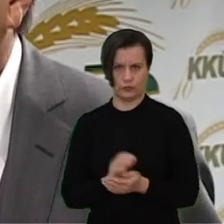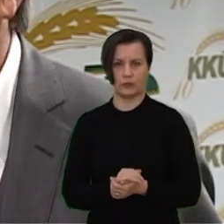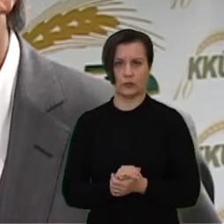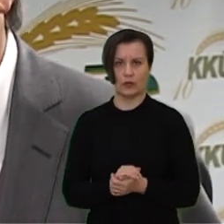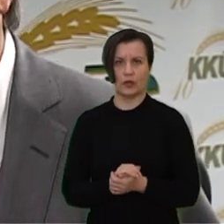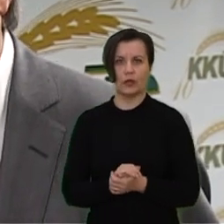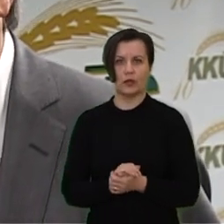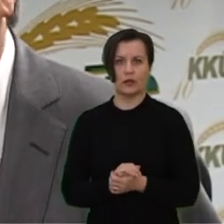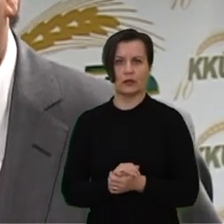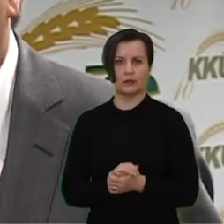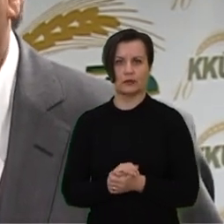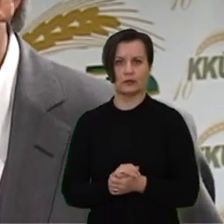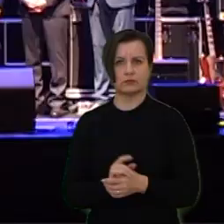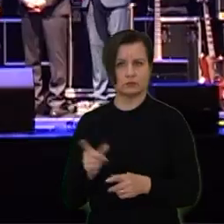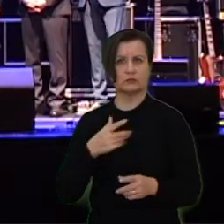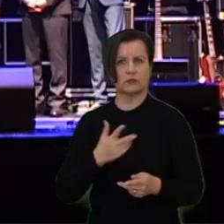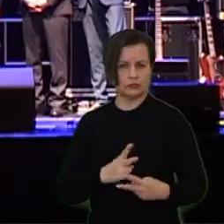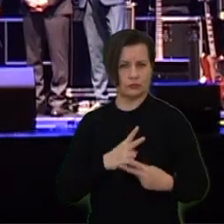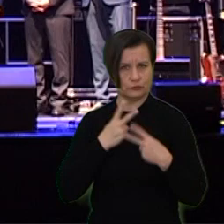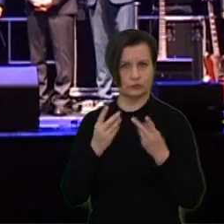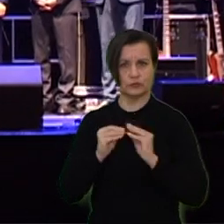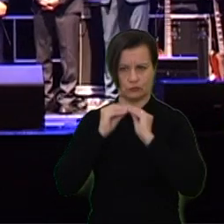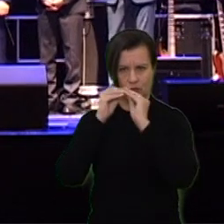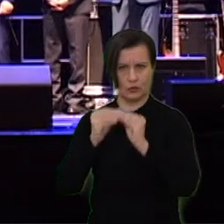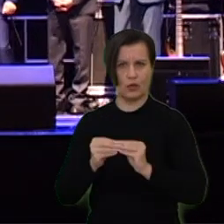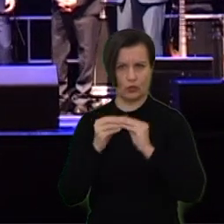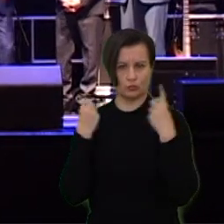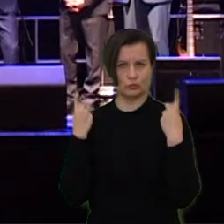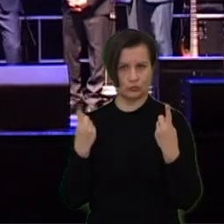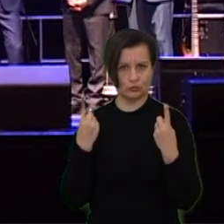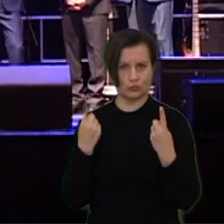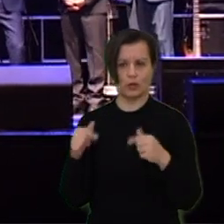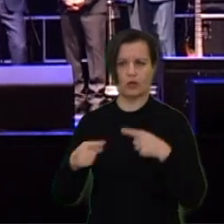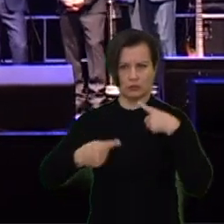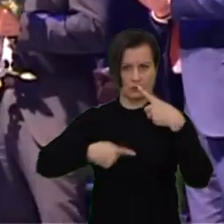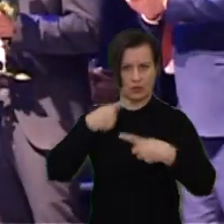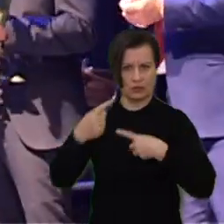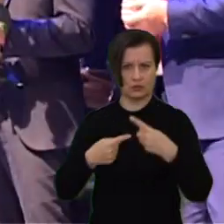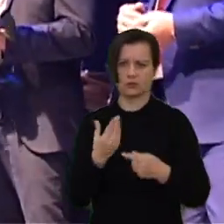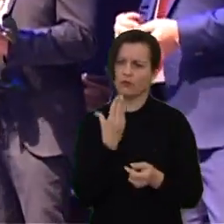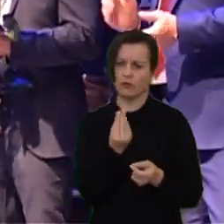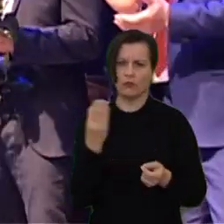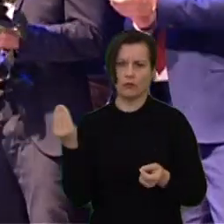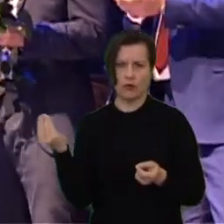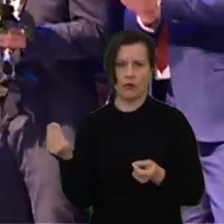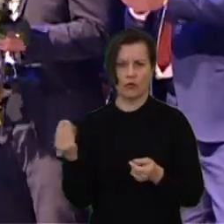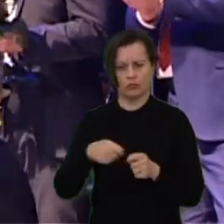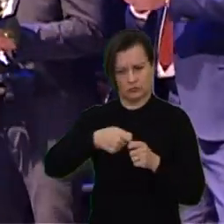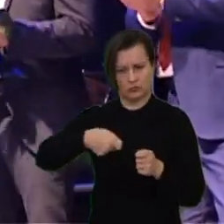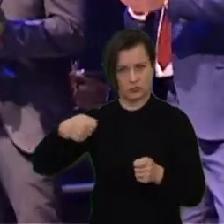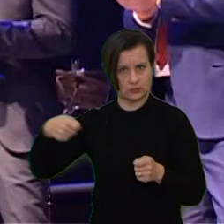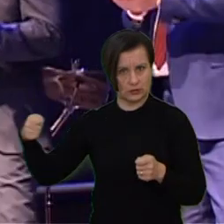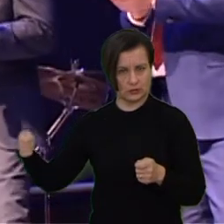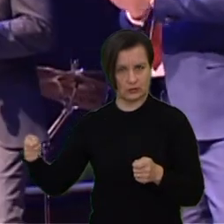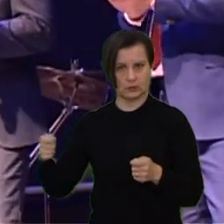Iš tiesų smagu, kad švenčia dešimtą jubilėjų, kad tas tradicijas savo jie puosėlėje